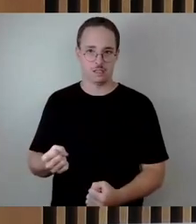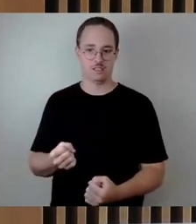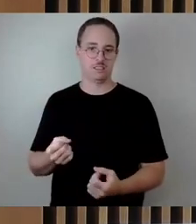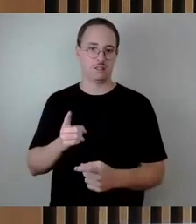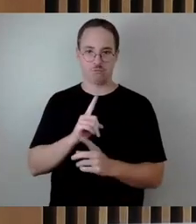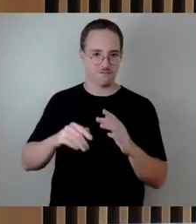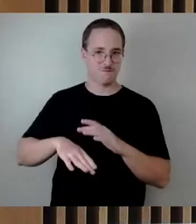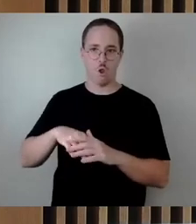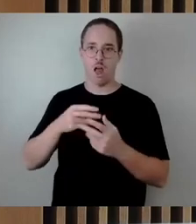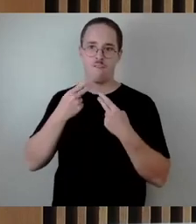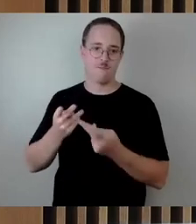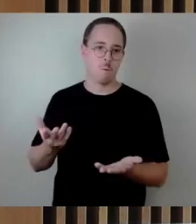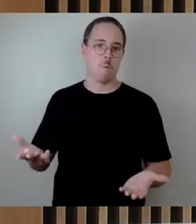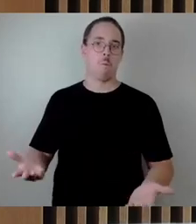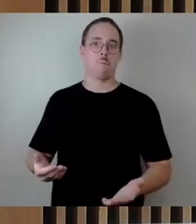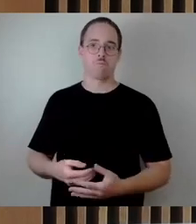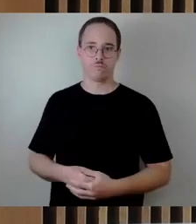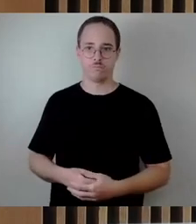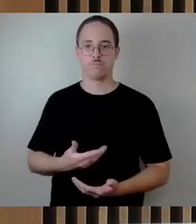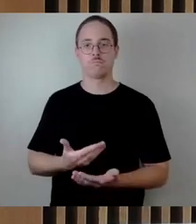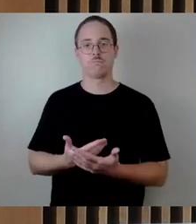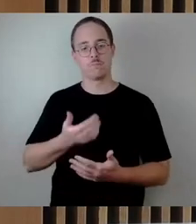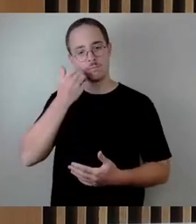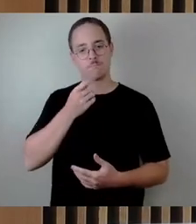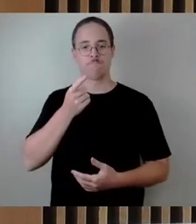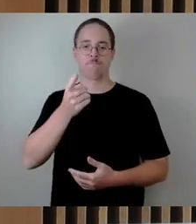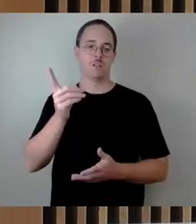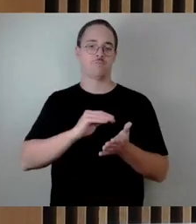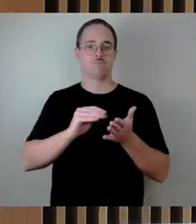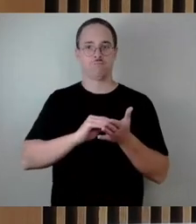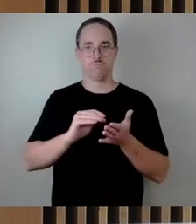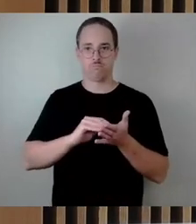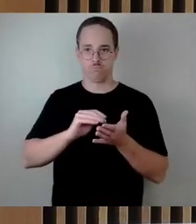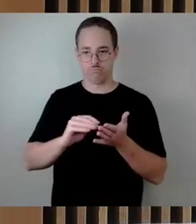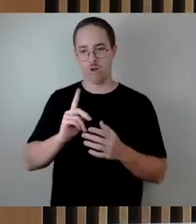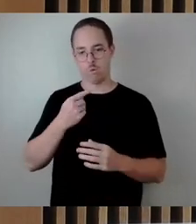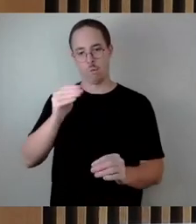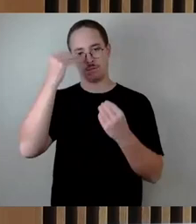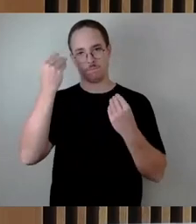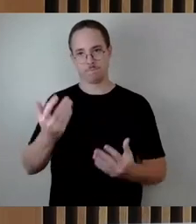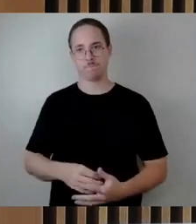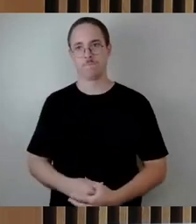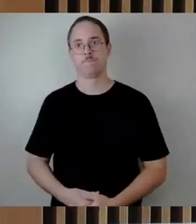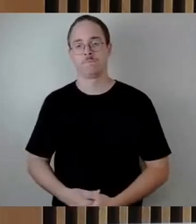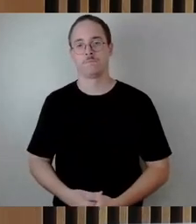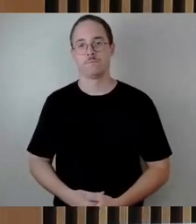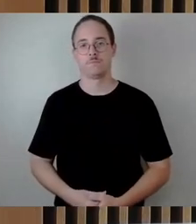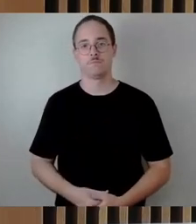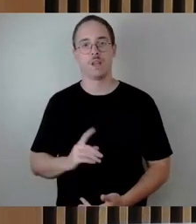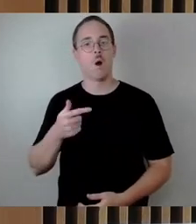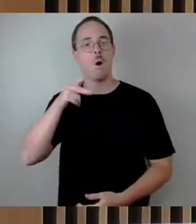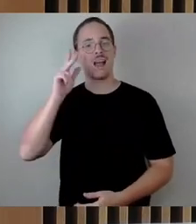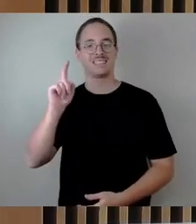Wie mein Fraktionsvorsitzender Herr Zastrow schon gesagt hat, gibt es natürlich viel Information, die